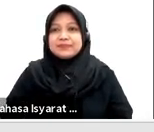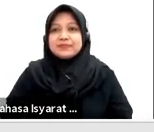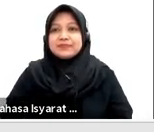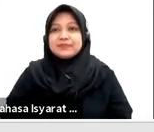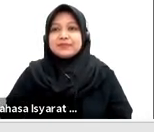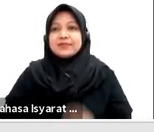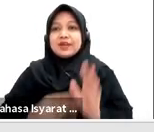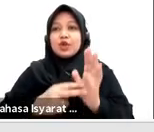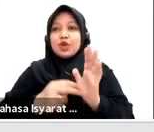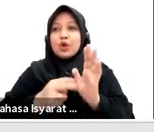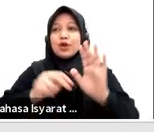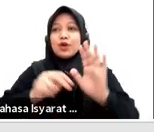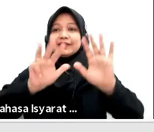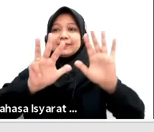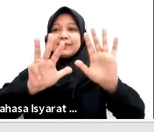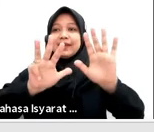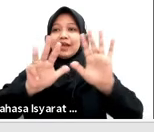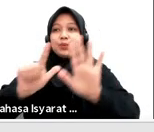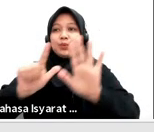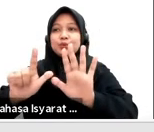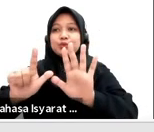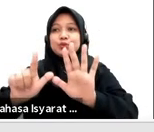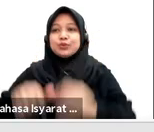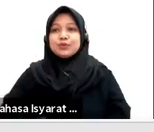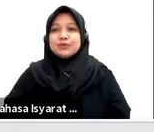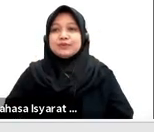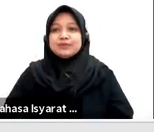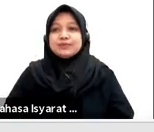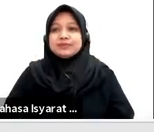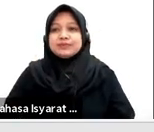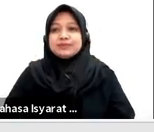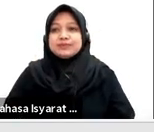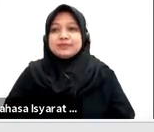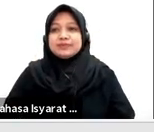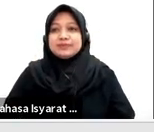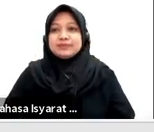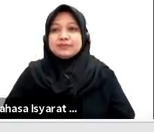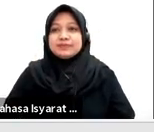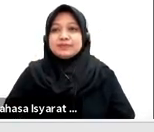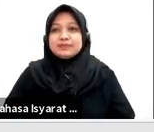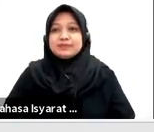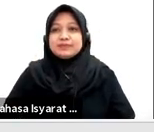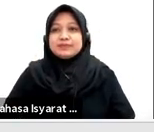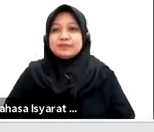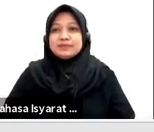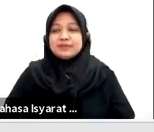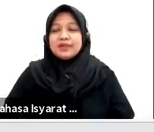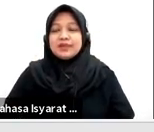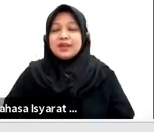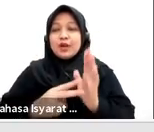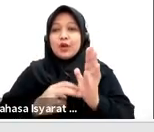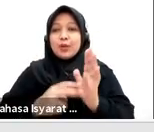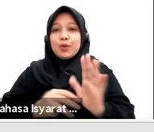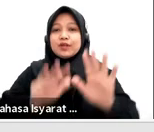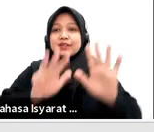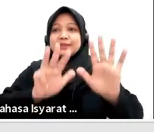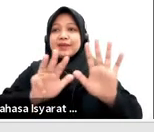97, Sri Lestari dalam kurung Individu. 98,